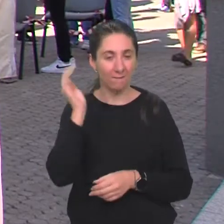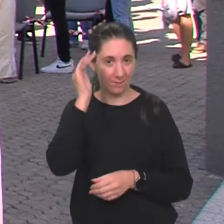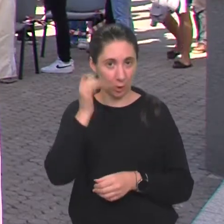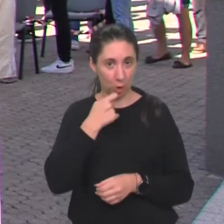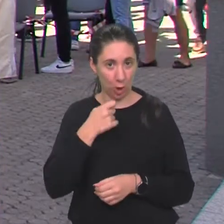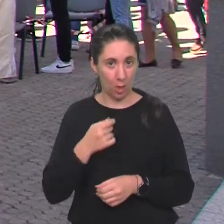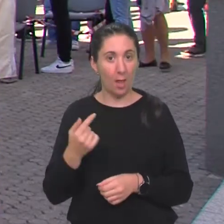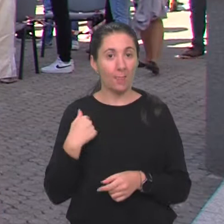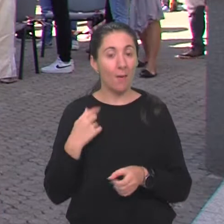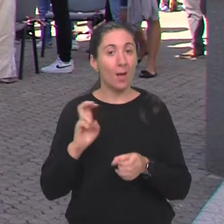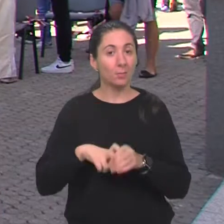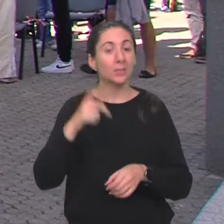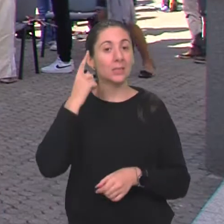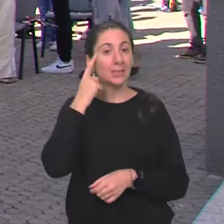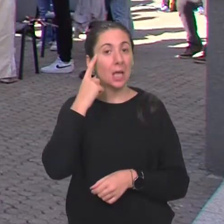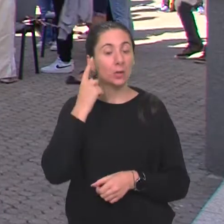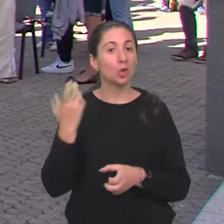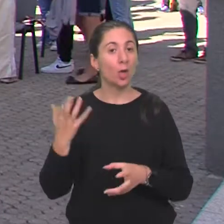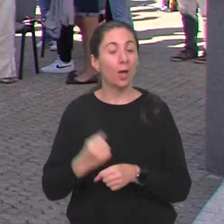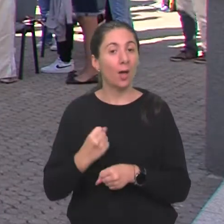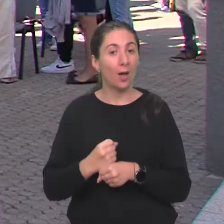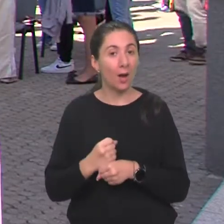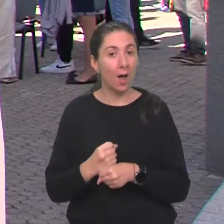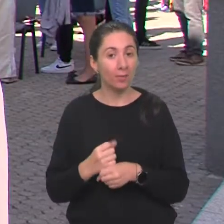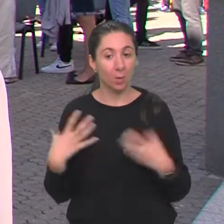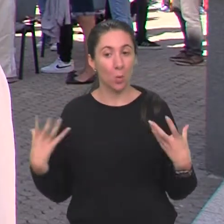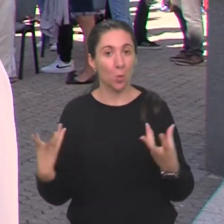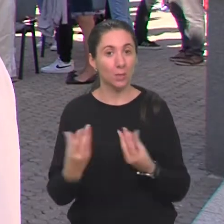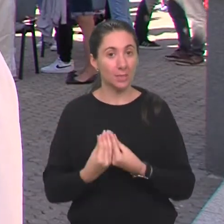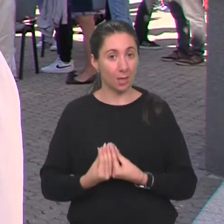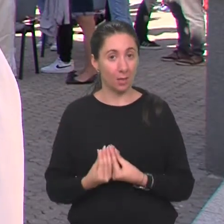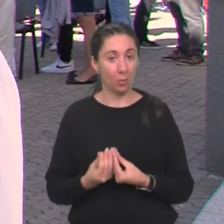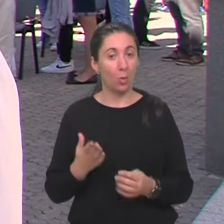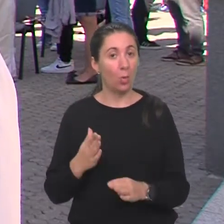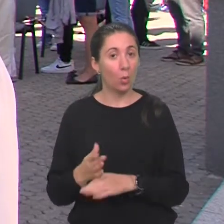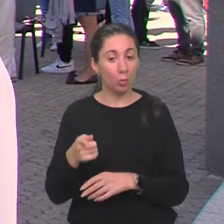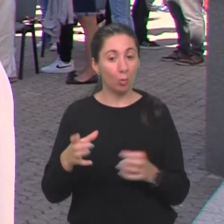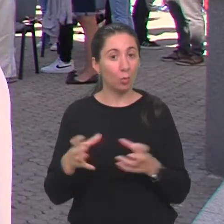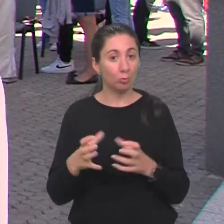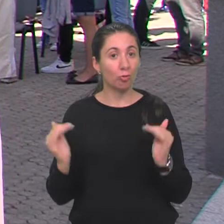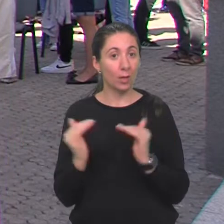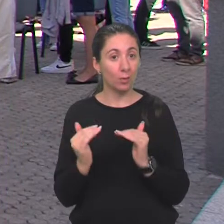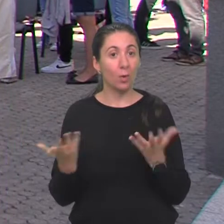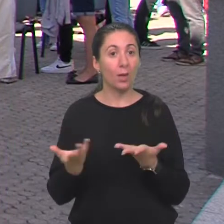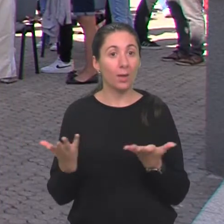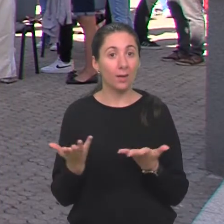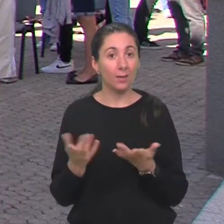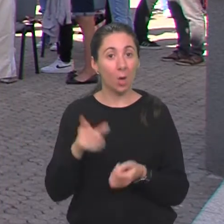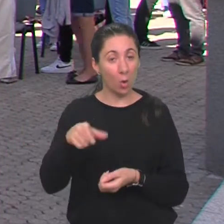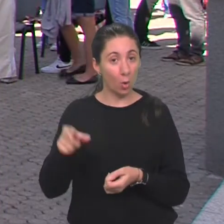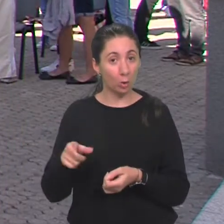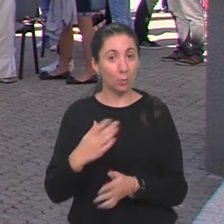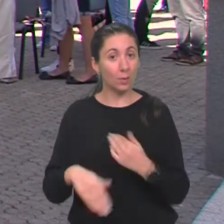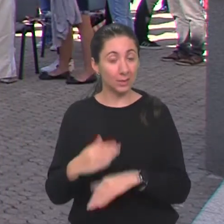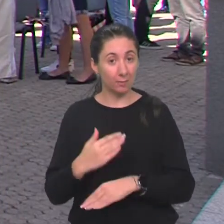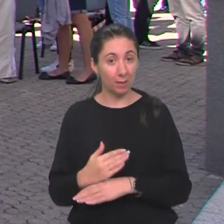nama inkluzija znači rad u zajedništvu, znači kroz to društvo jednakosti gdje i osobe sa